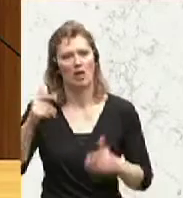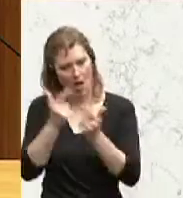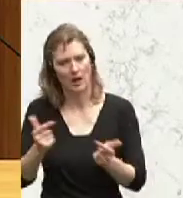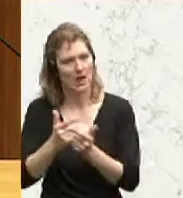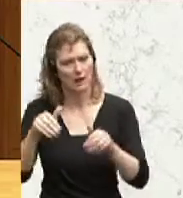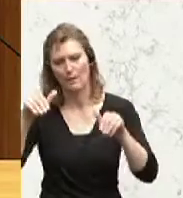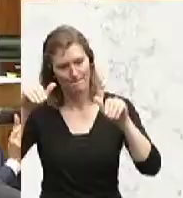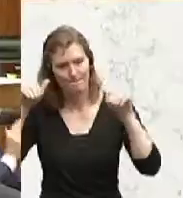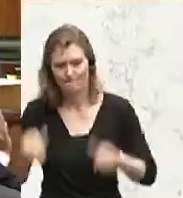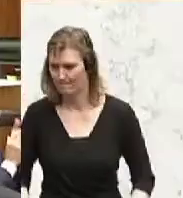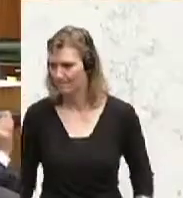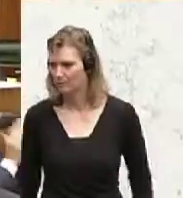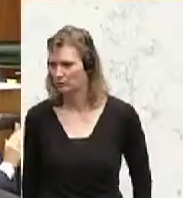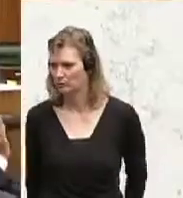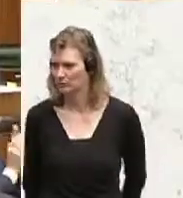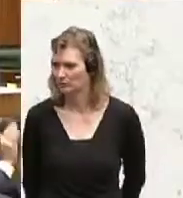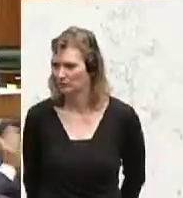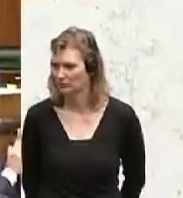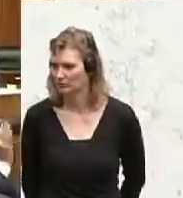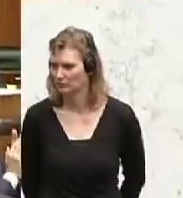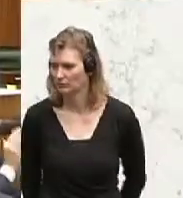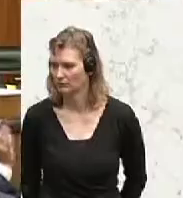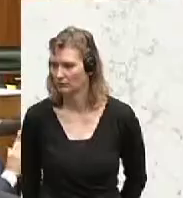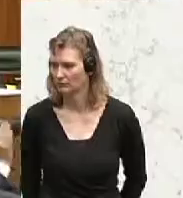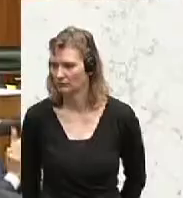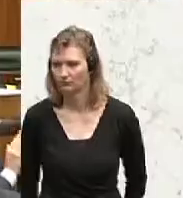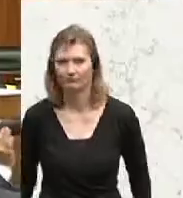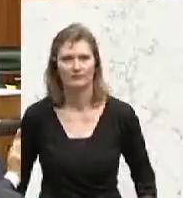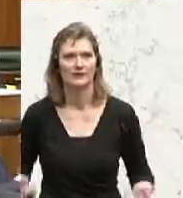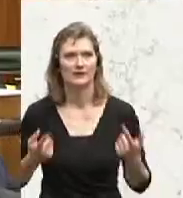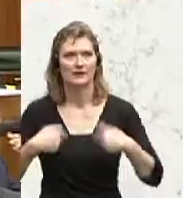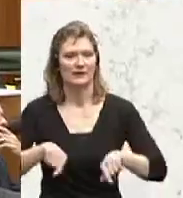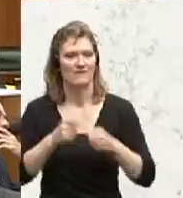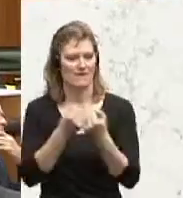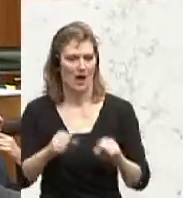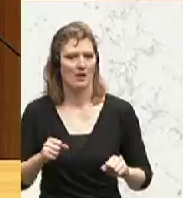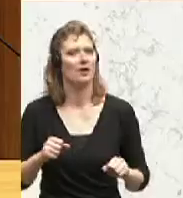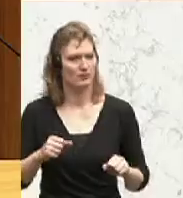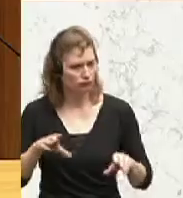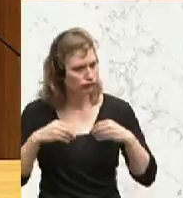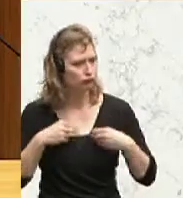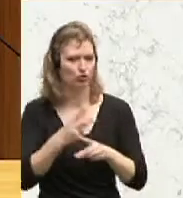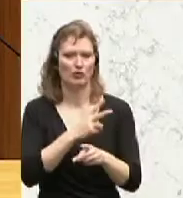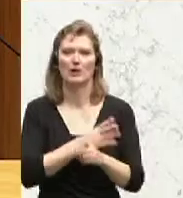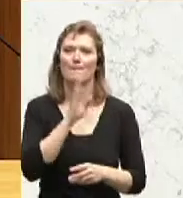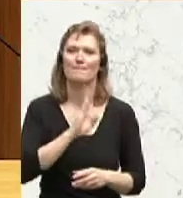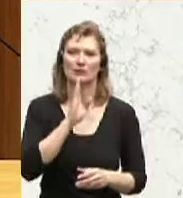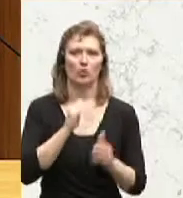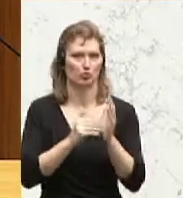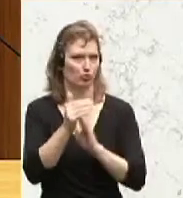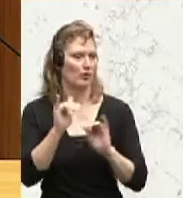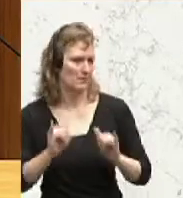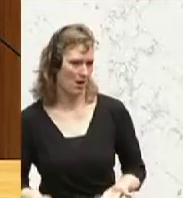auch sagen. Wir Freiheitlichen bekennen uns zum staatlichen Pensionssystem, wiewohl wir